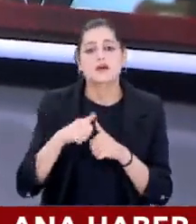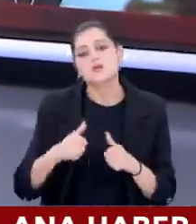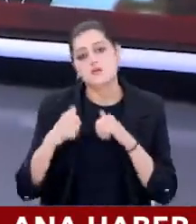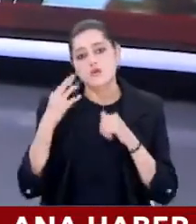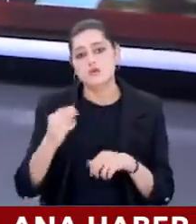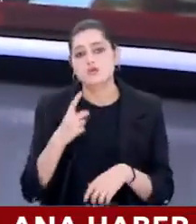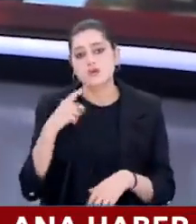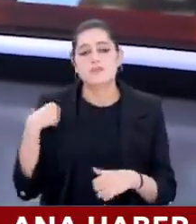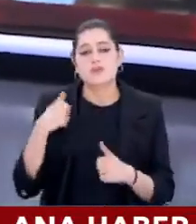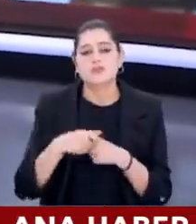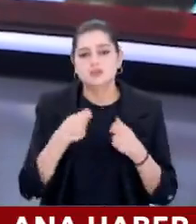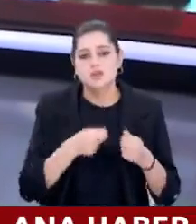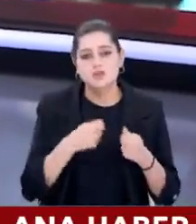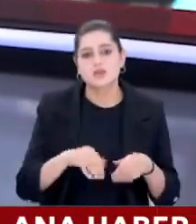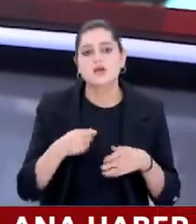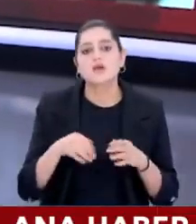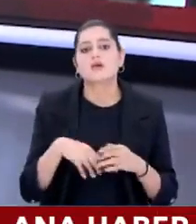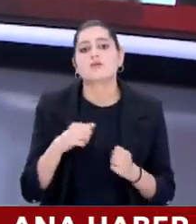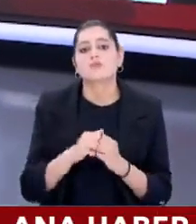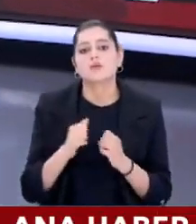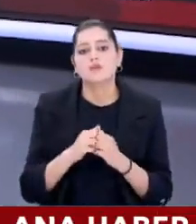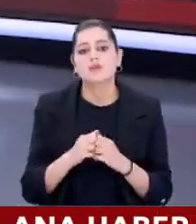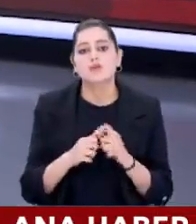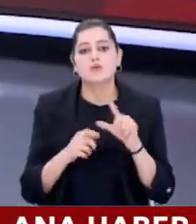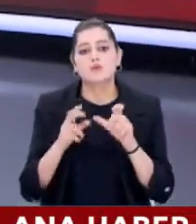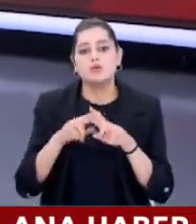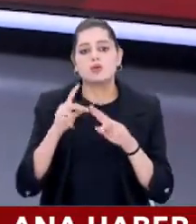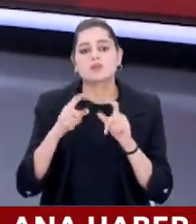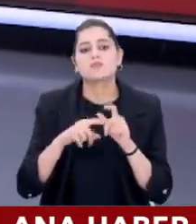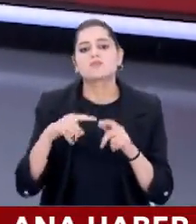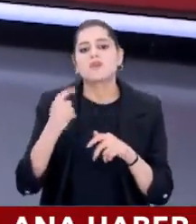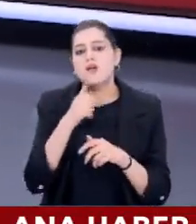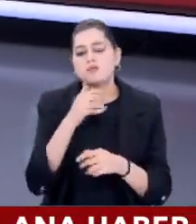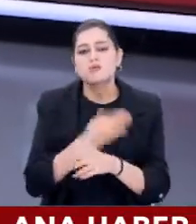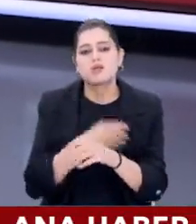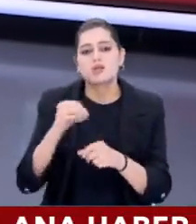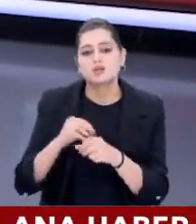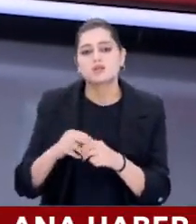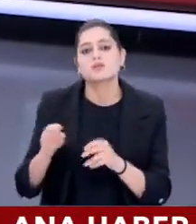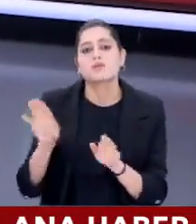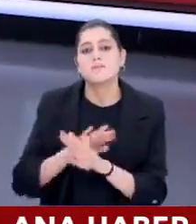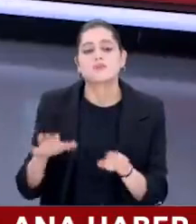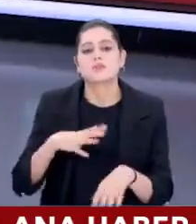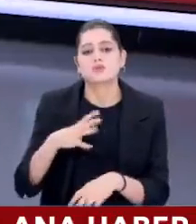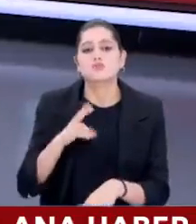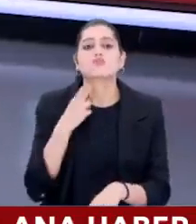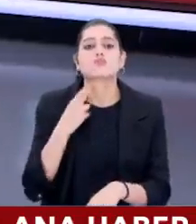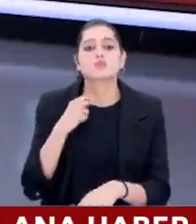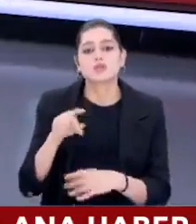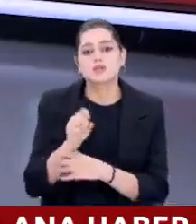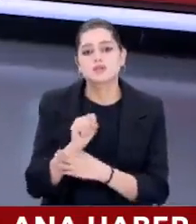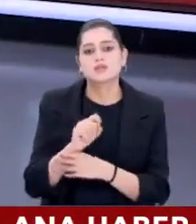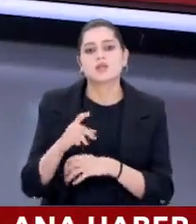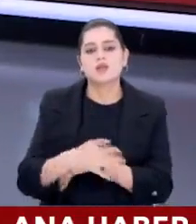espiyonajlarla, bir takım saldırılarla Lukashenko'yu devirmeye çalışacaklar. Lukashenko Putin'in evet sağ kolu.